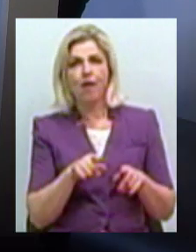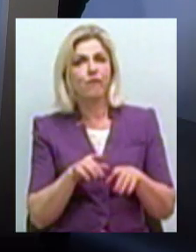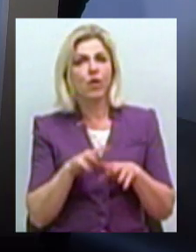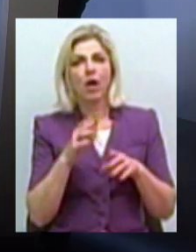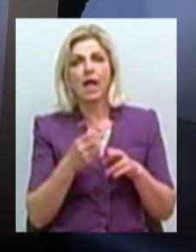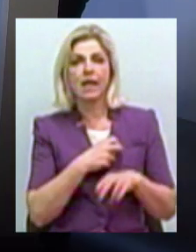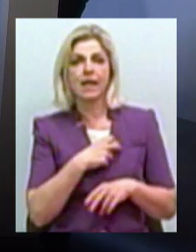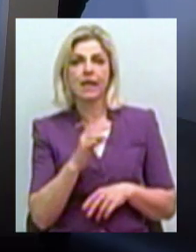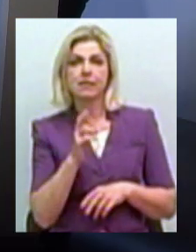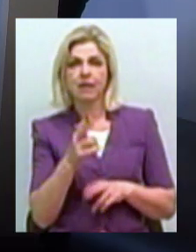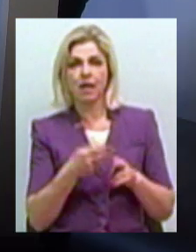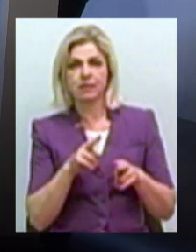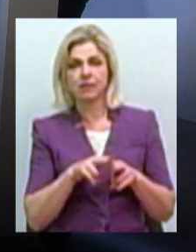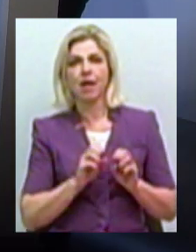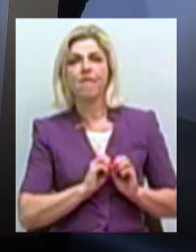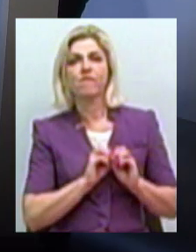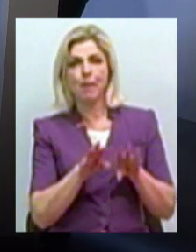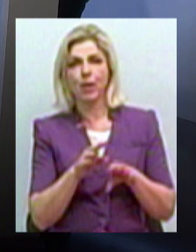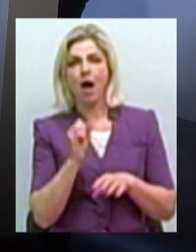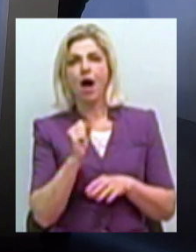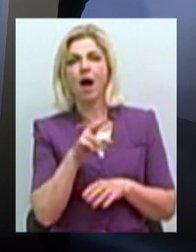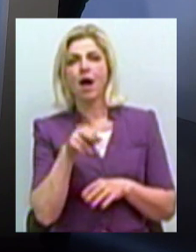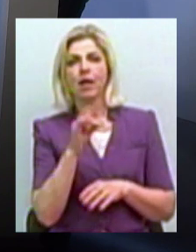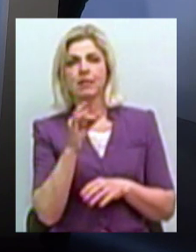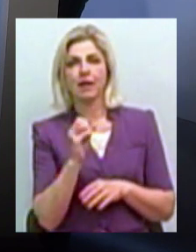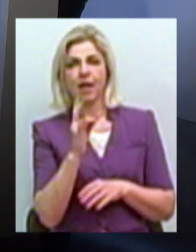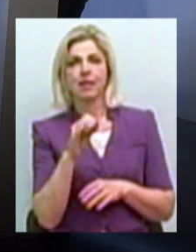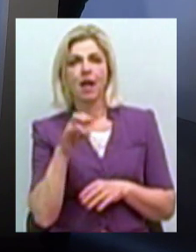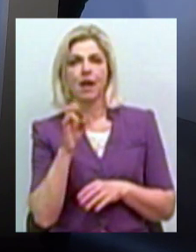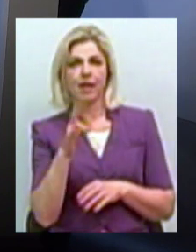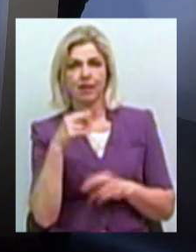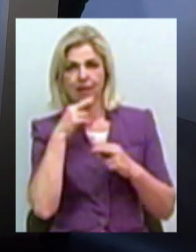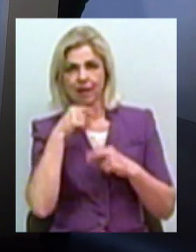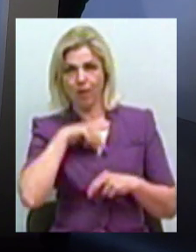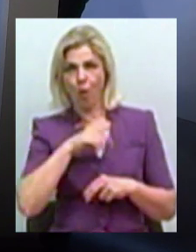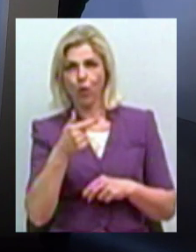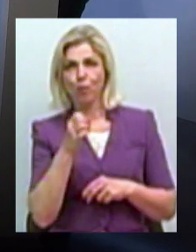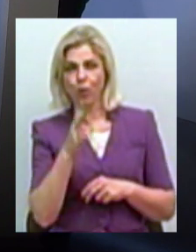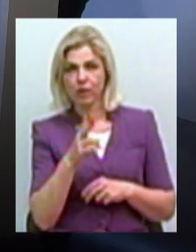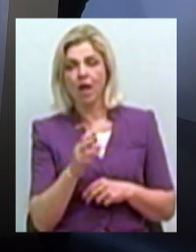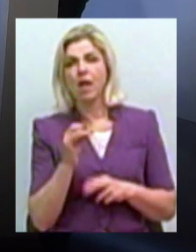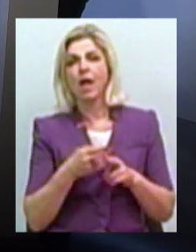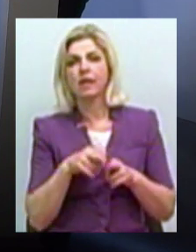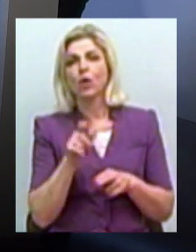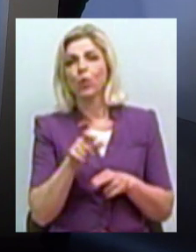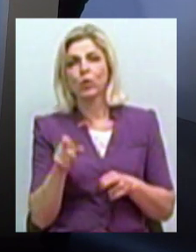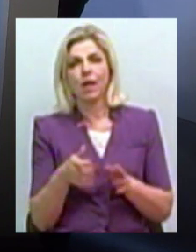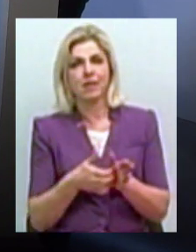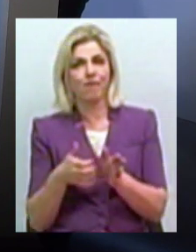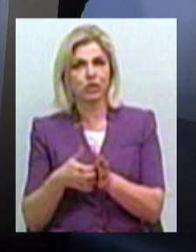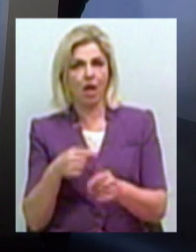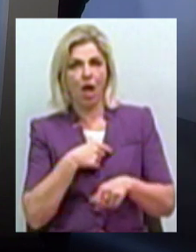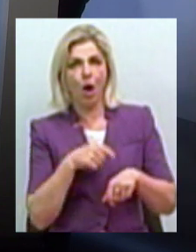– це в першу чергу викид адреналіну і емоцій. Емоцій, яких іноді людям не вистачає. І весь